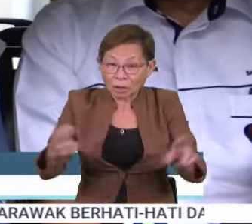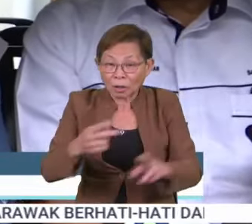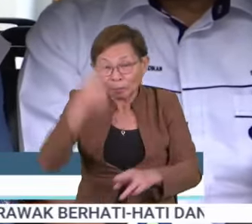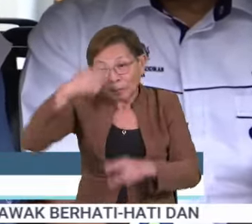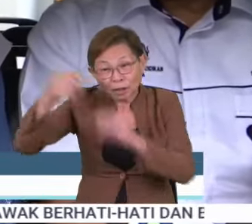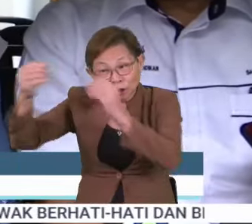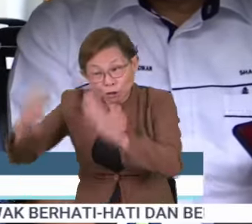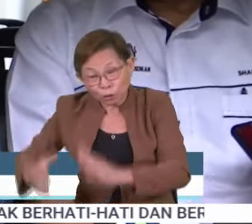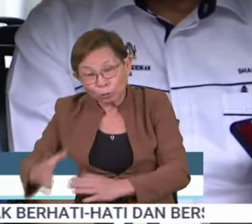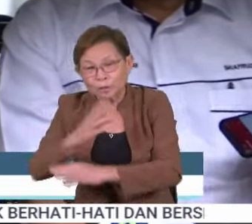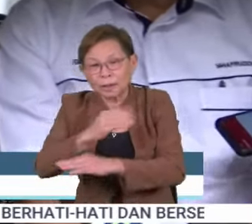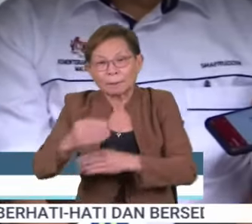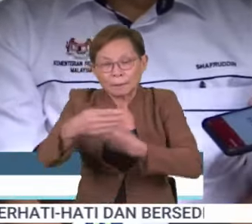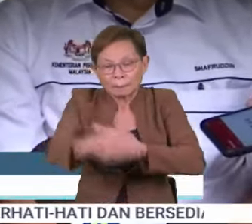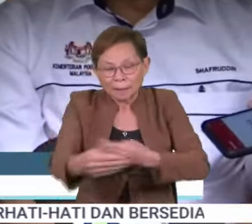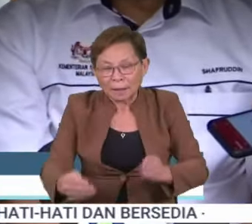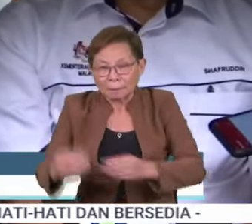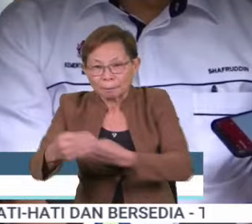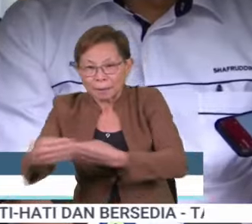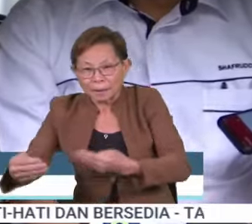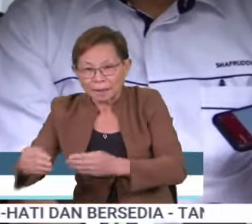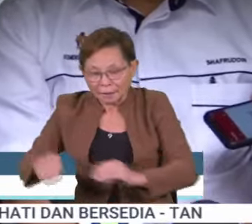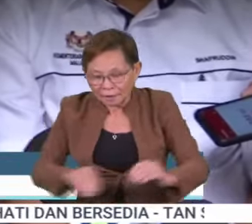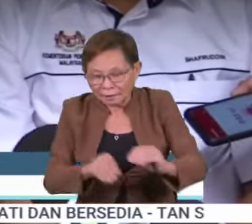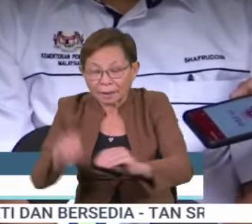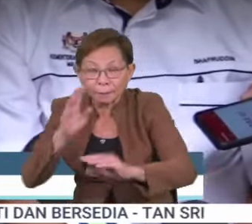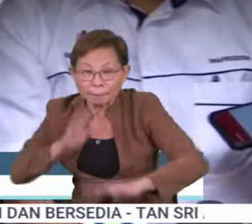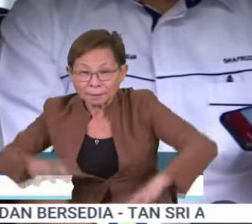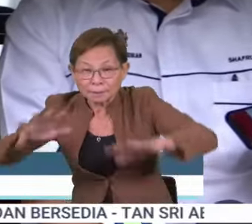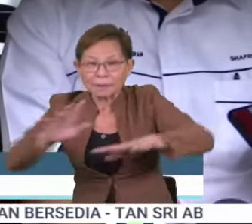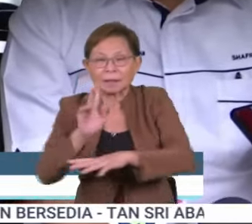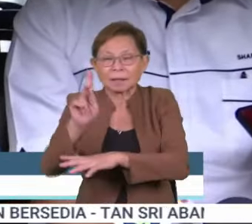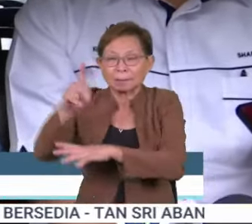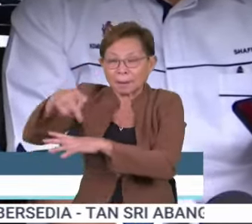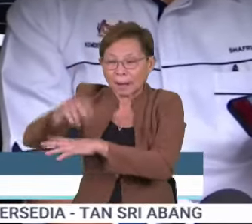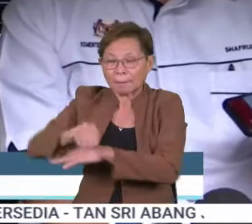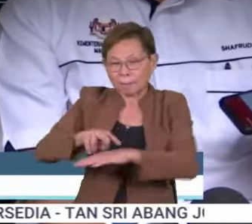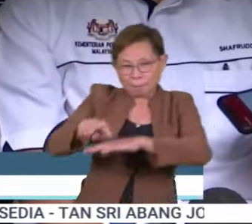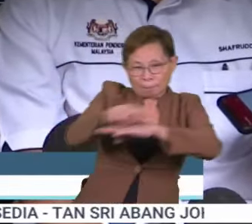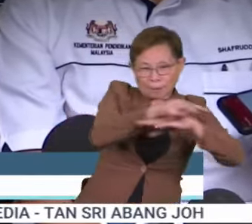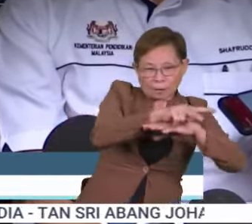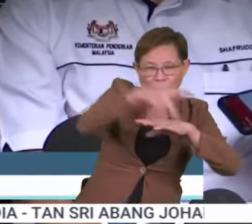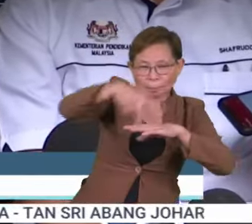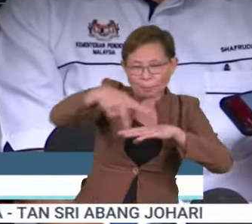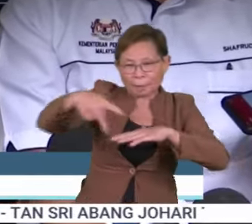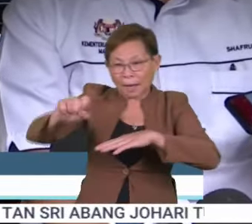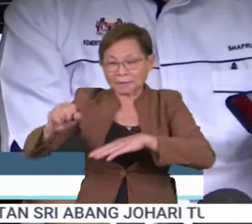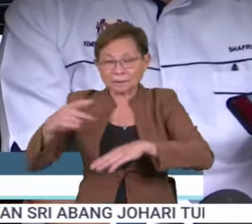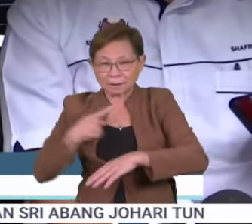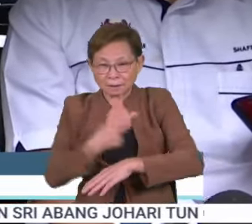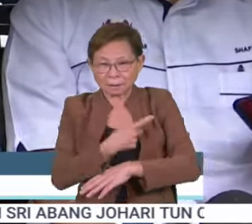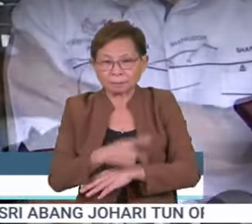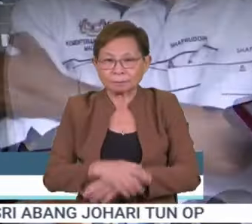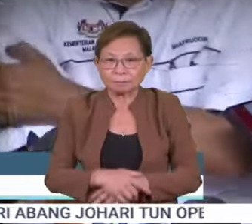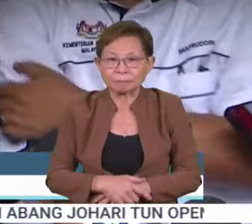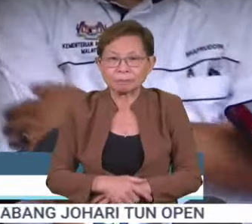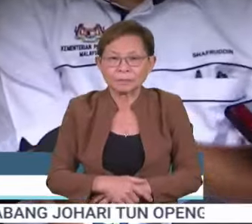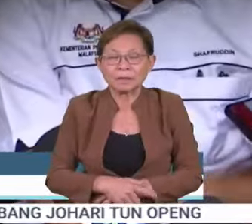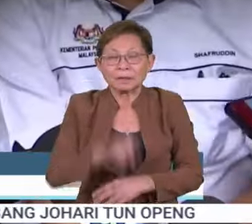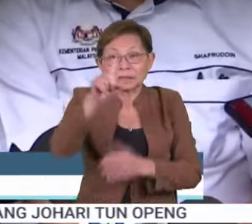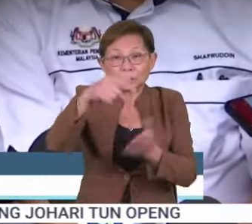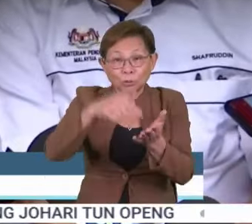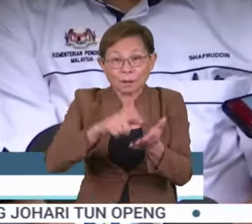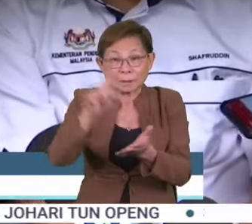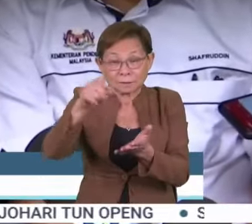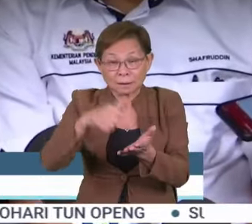gerakan banjir di KPM sendiri untuk memantau PPS kita yang Datuk sebut tadi lebih kurang 3,000 itu. Satu